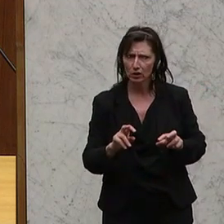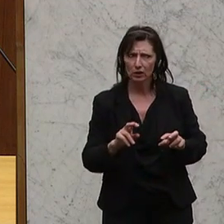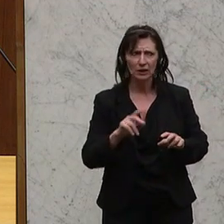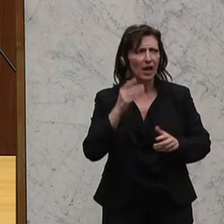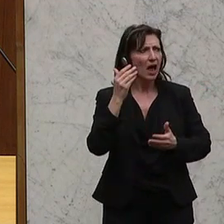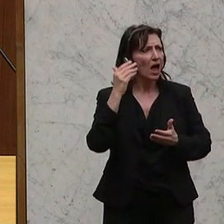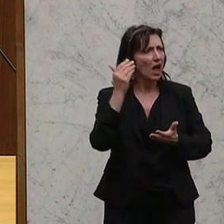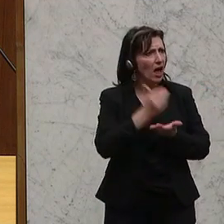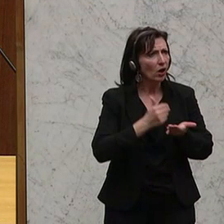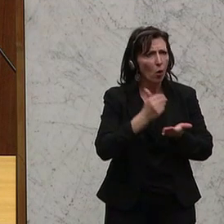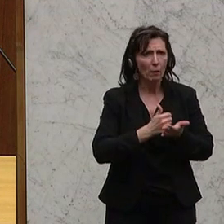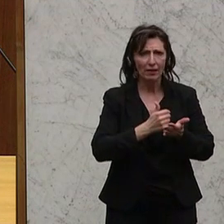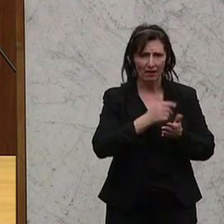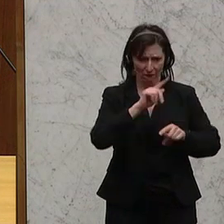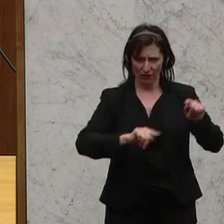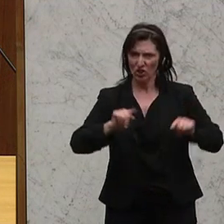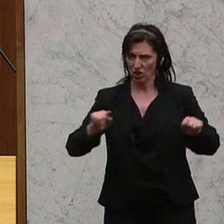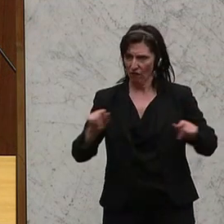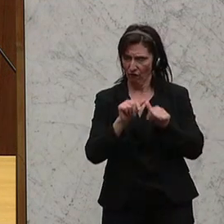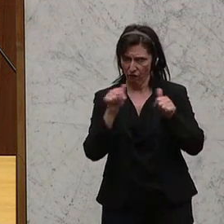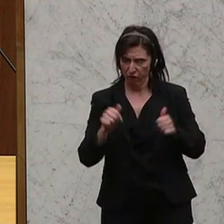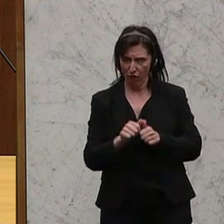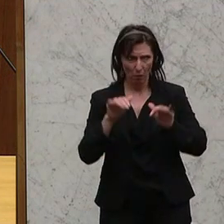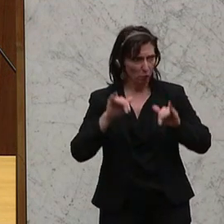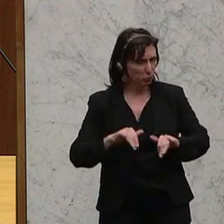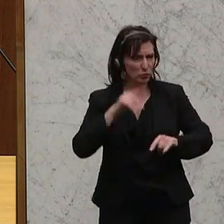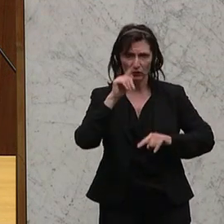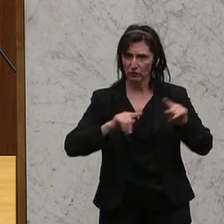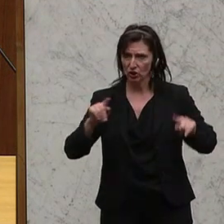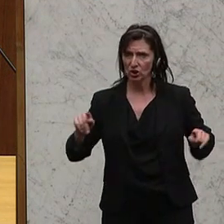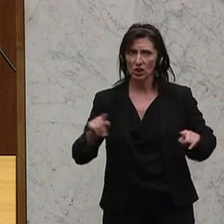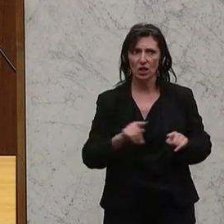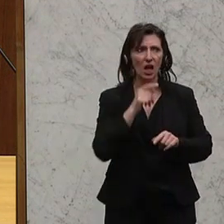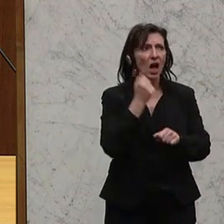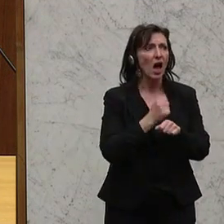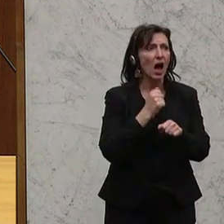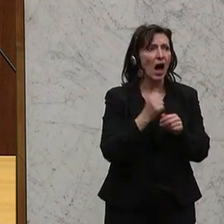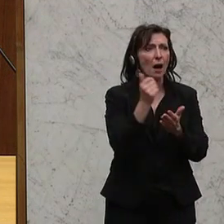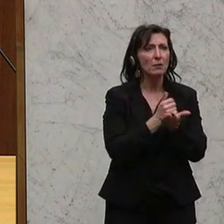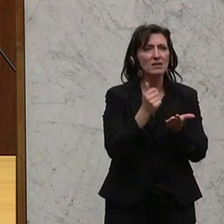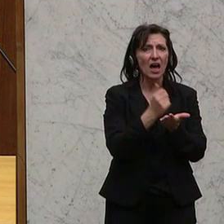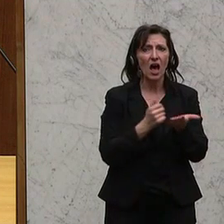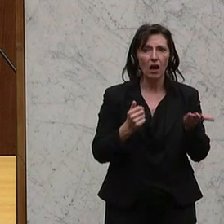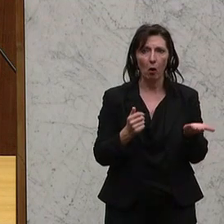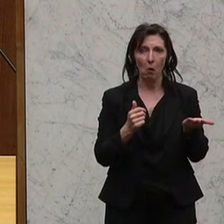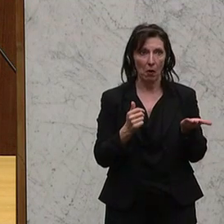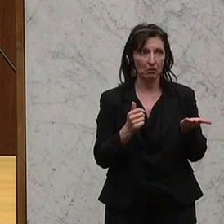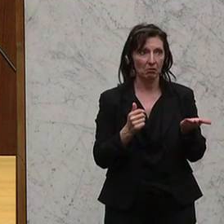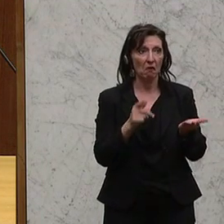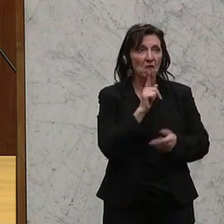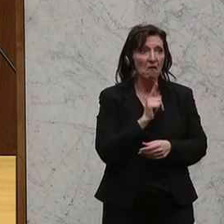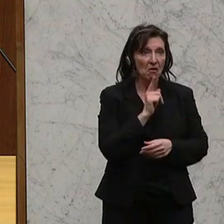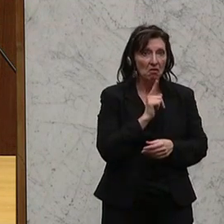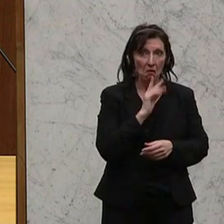Einkommensarten völlig unterschiedlich behandelt werden. Ich meine, wie viel mit geringem Arbeitseinkommen haben denn schon so satte Sparbücher oder